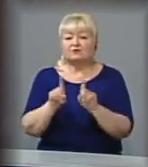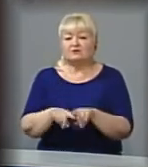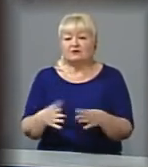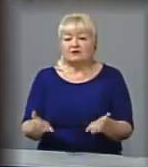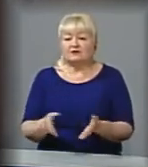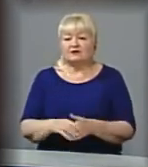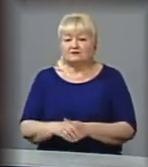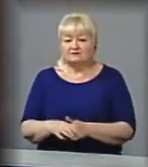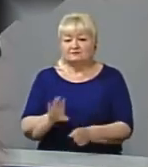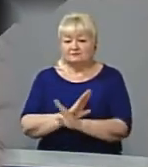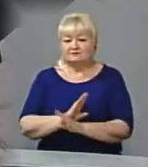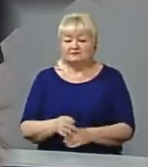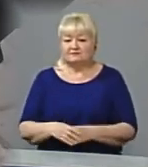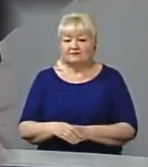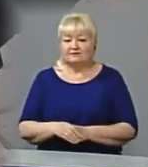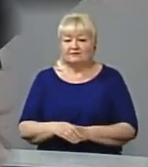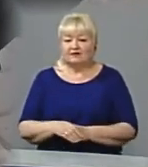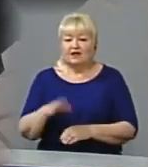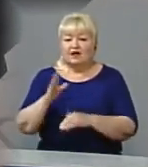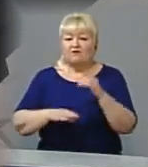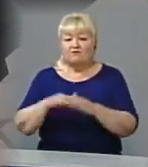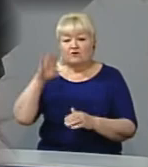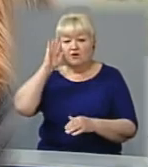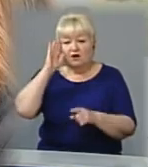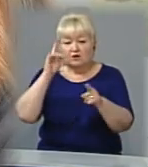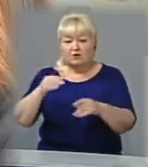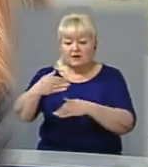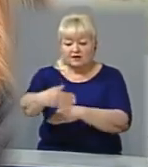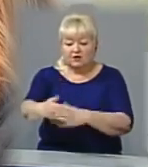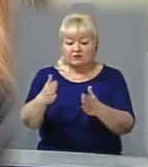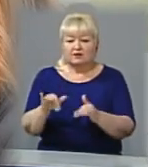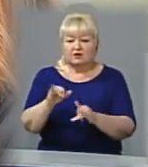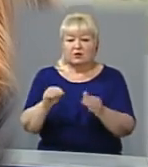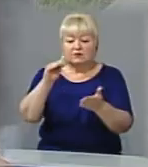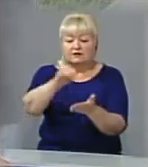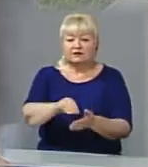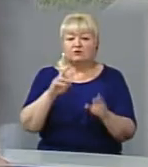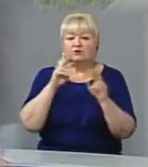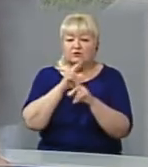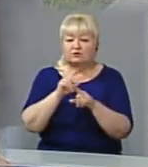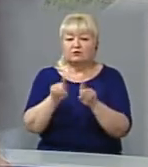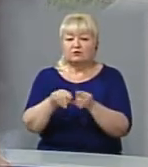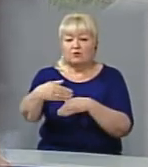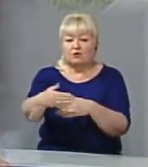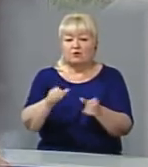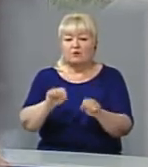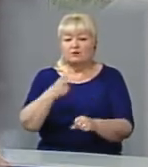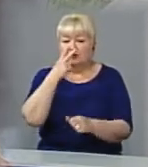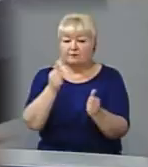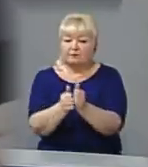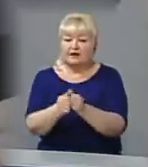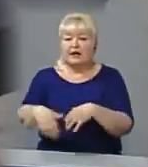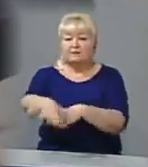нейтралізуватися. В руках в Романа контейнер, в якому розміщують у труту. Таку коробку можна побачити поблизу ринків або